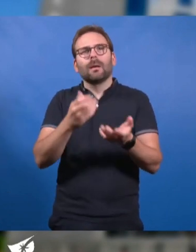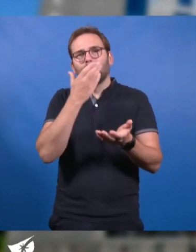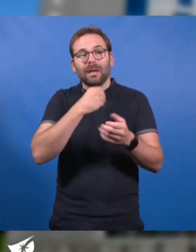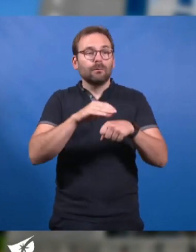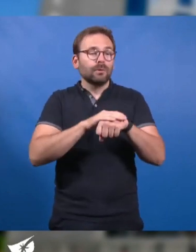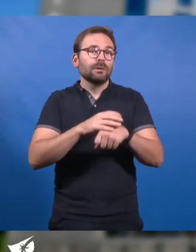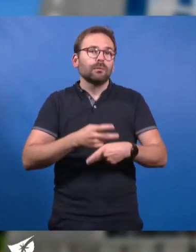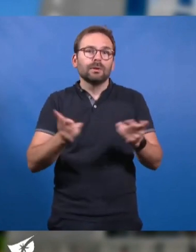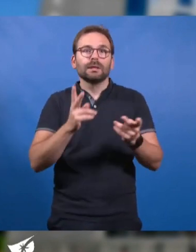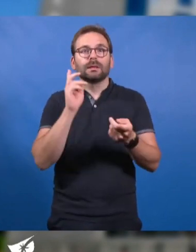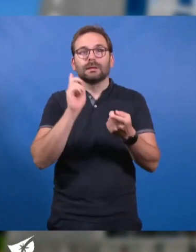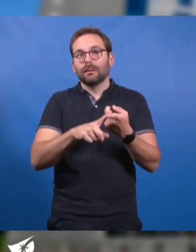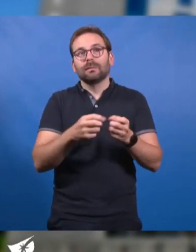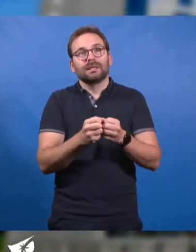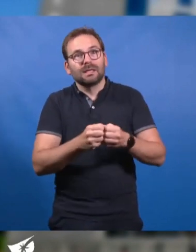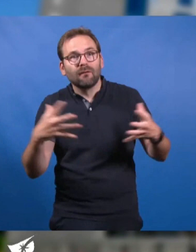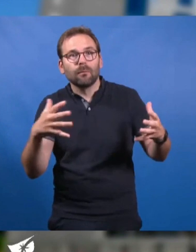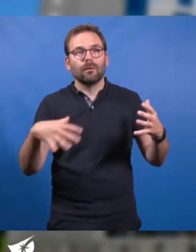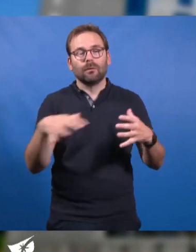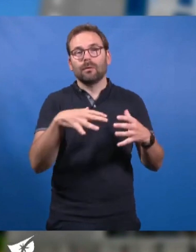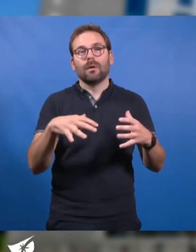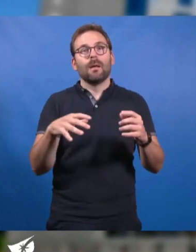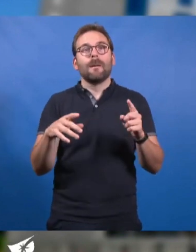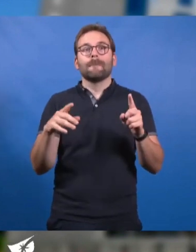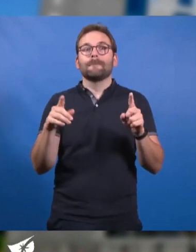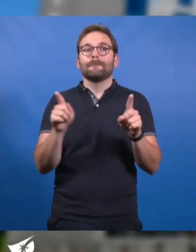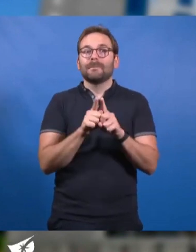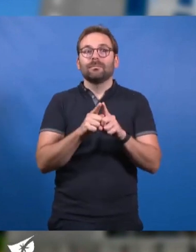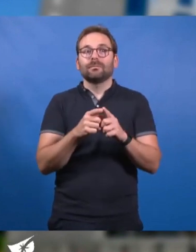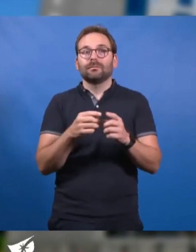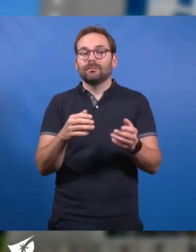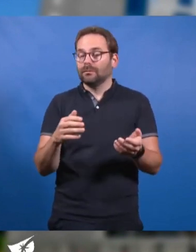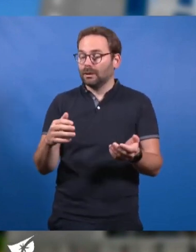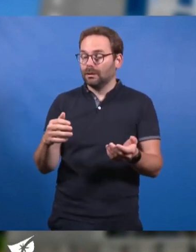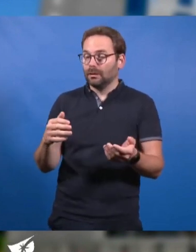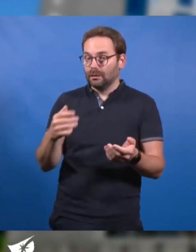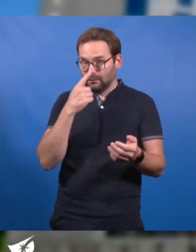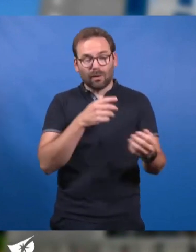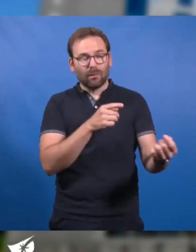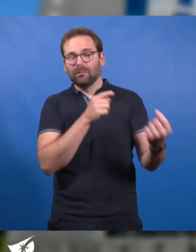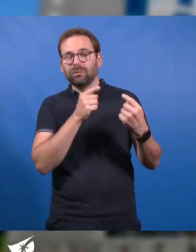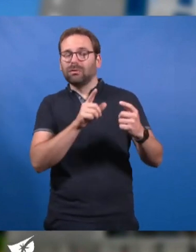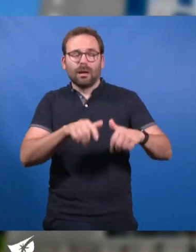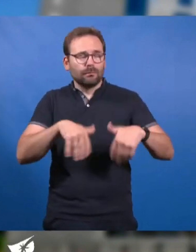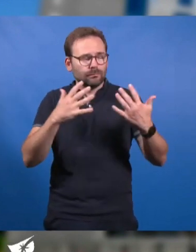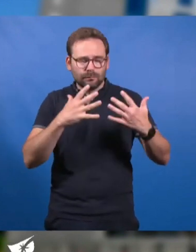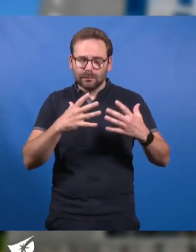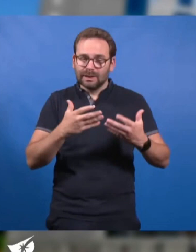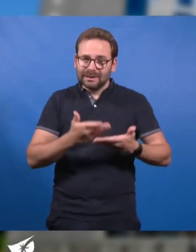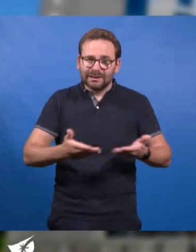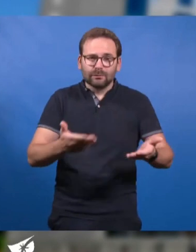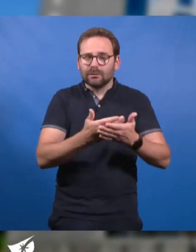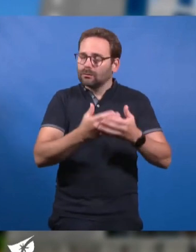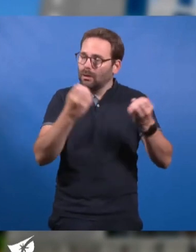des moyens nécessaires à son développement, même lorsque les vents contraires se levaient. Elle savait les affronter avec le